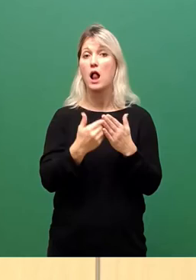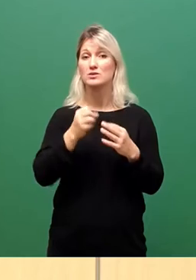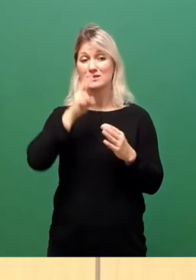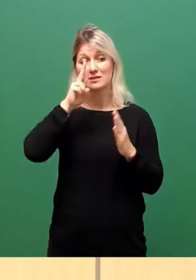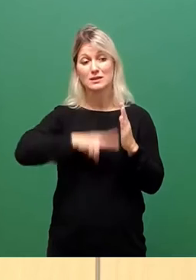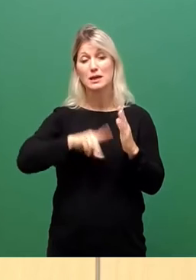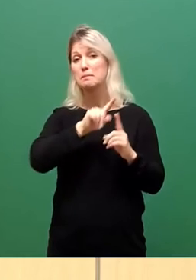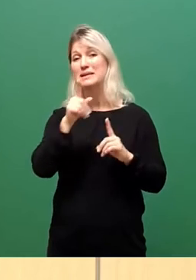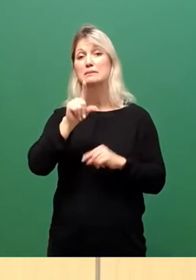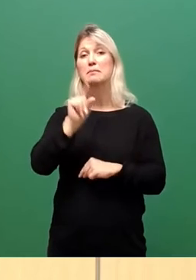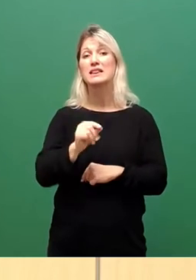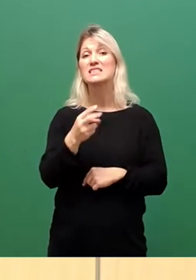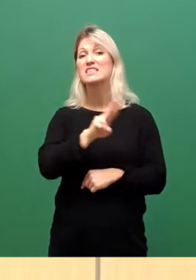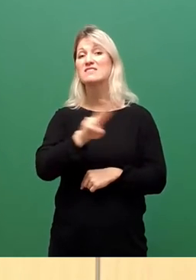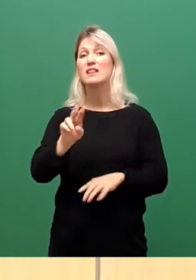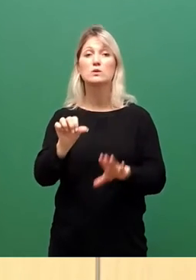2026.